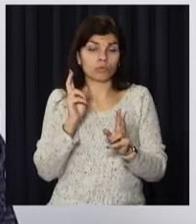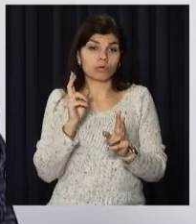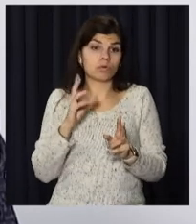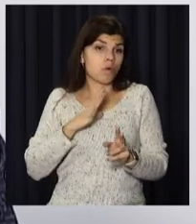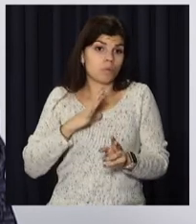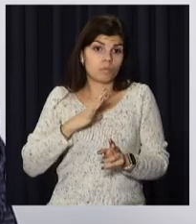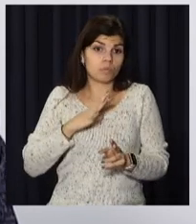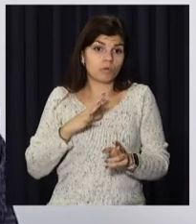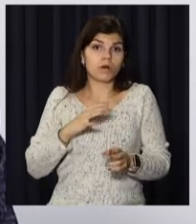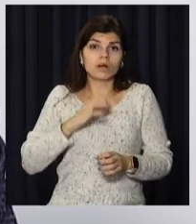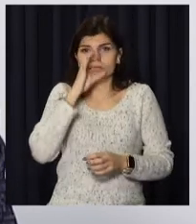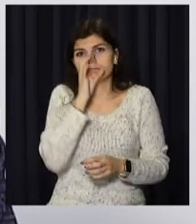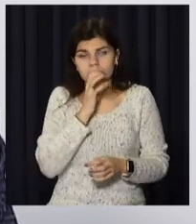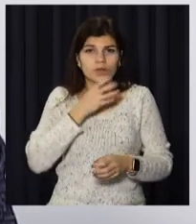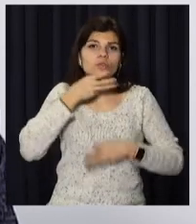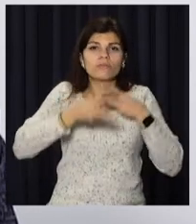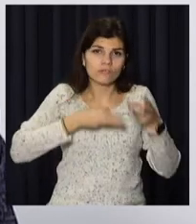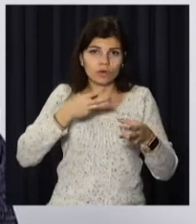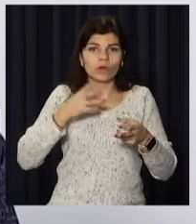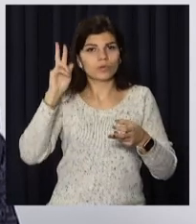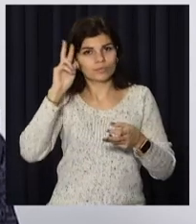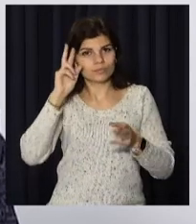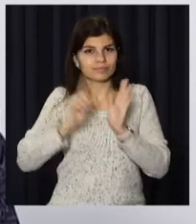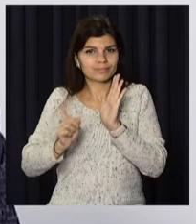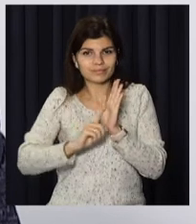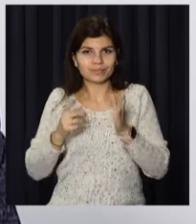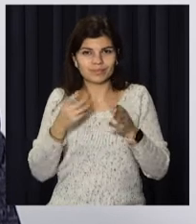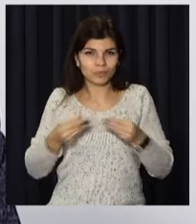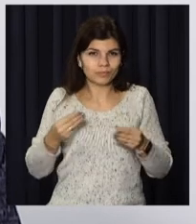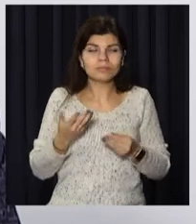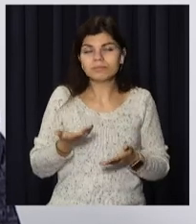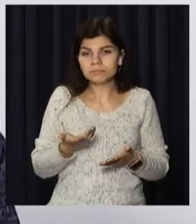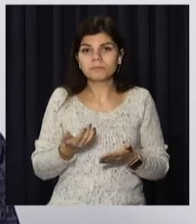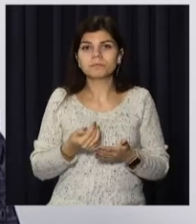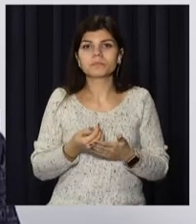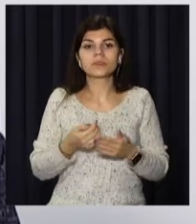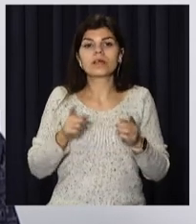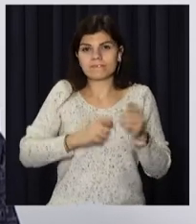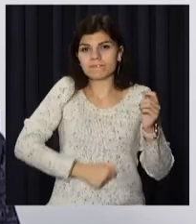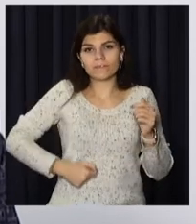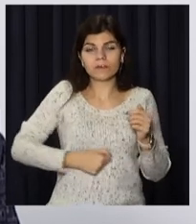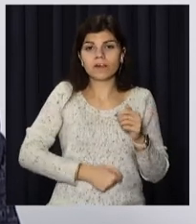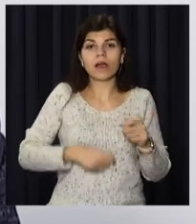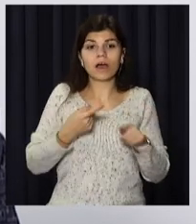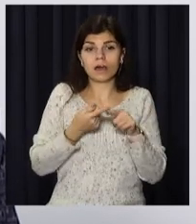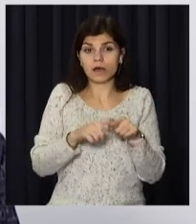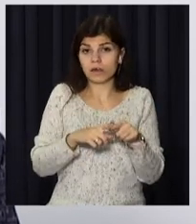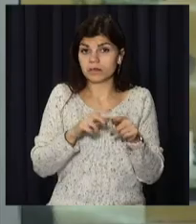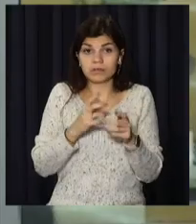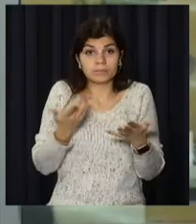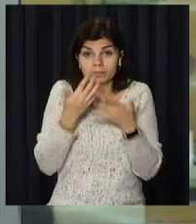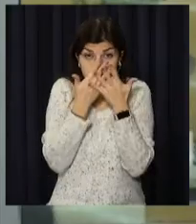може з'являється, як тошнота, рвота, послаблення стула, не дай Бог. Тобто, така кліника, вона многогранна.